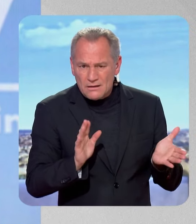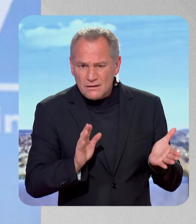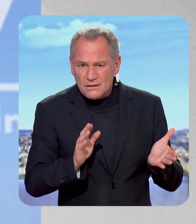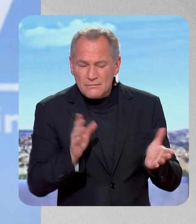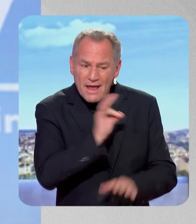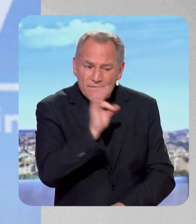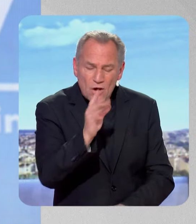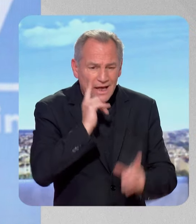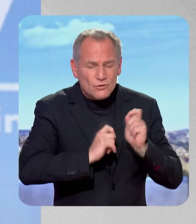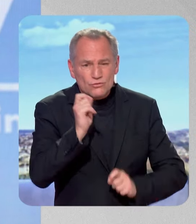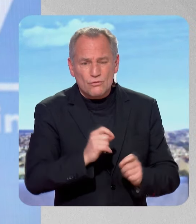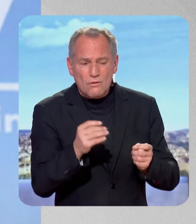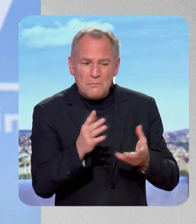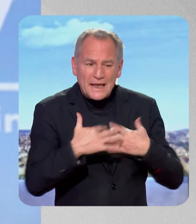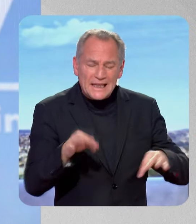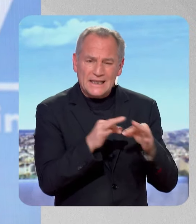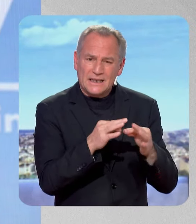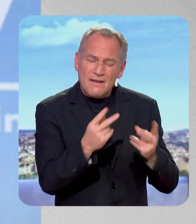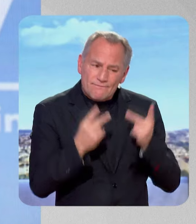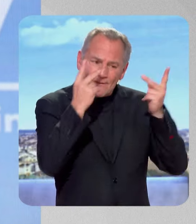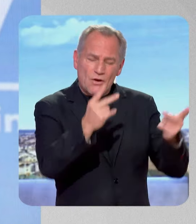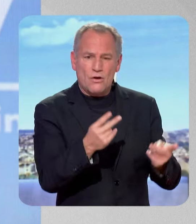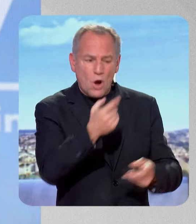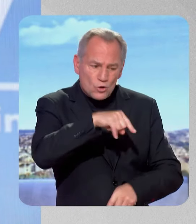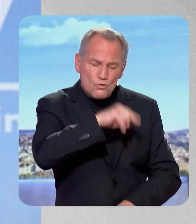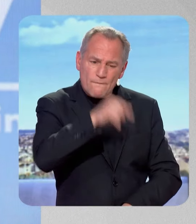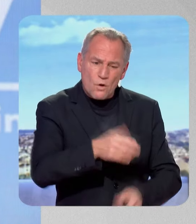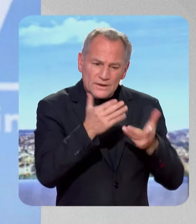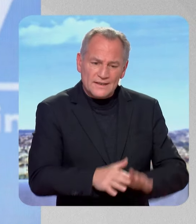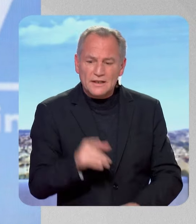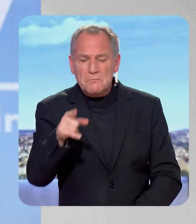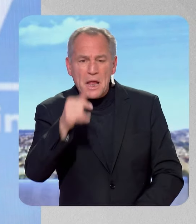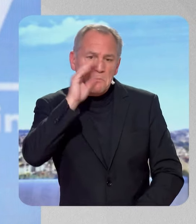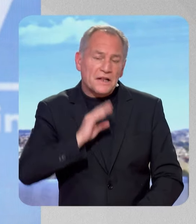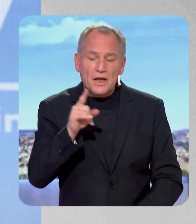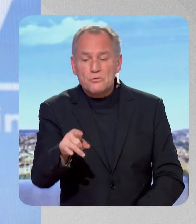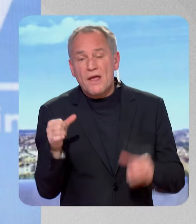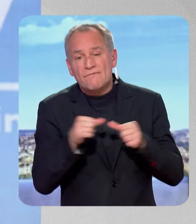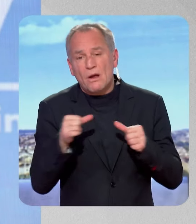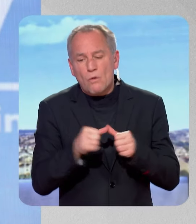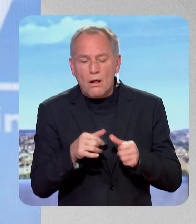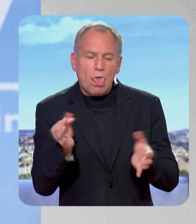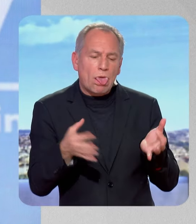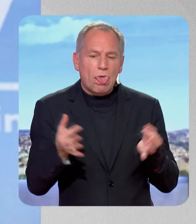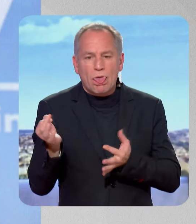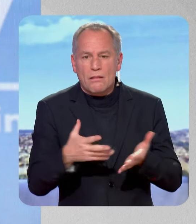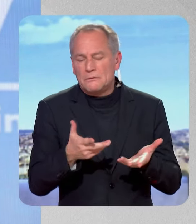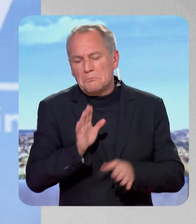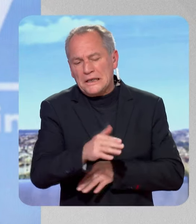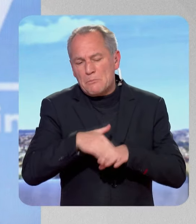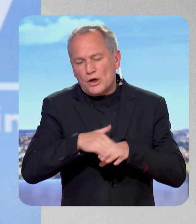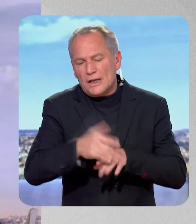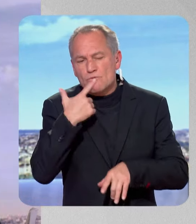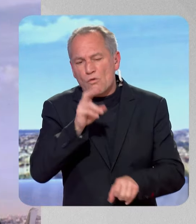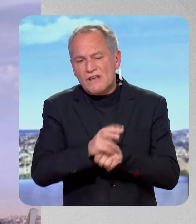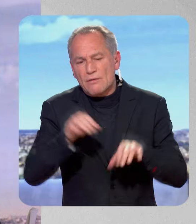pays, et que nous avons des grandes décisions à prendre, et qu'aujourd'hui, lui, nous fait des bidouilles politiciennes pour se maintenir au pouvoir,